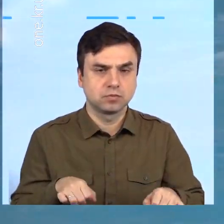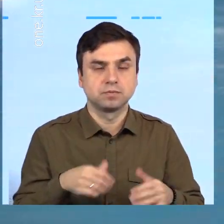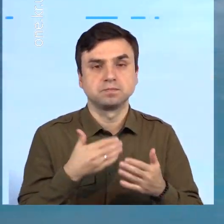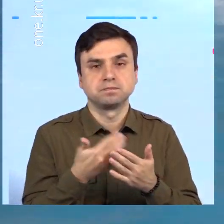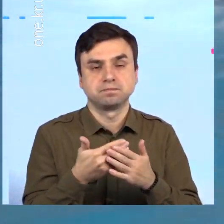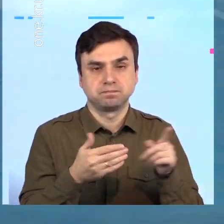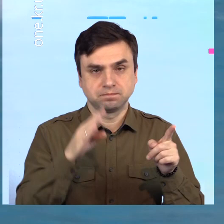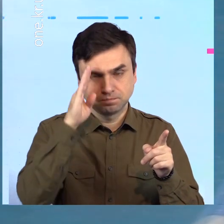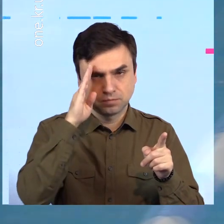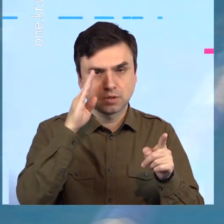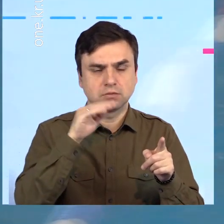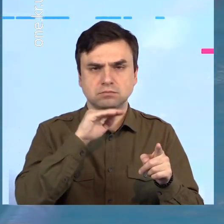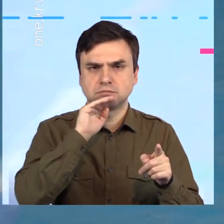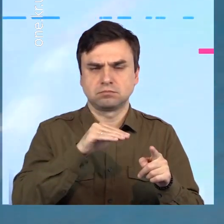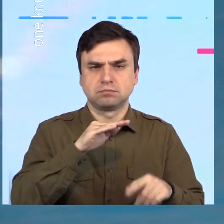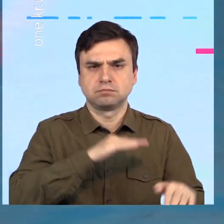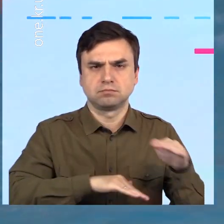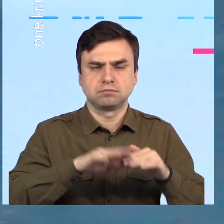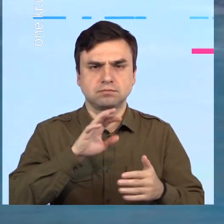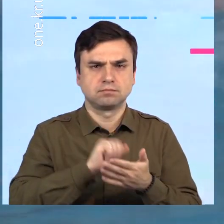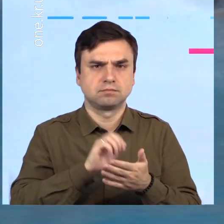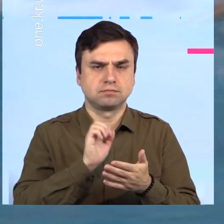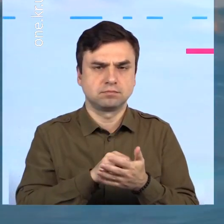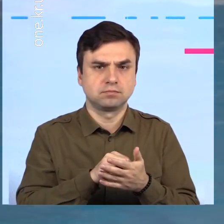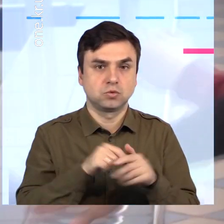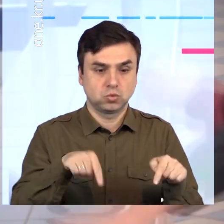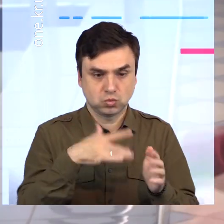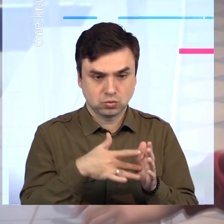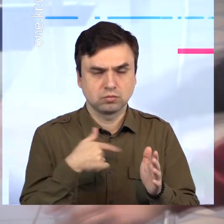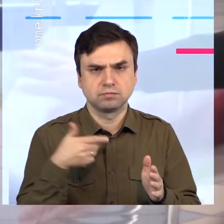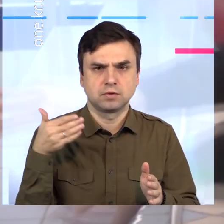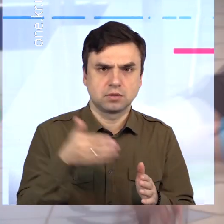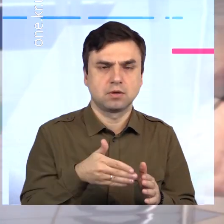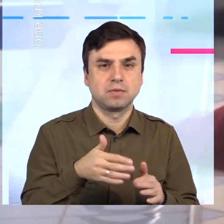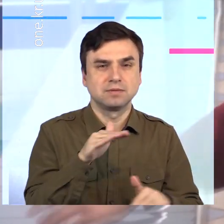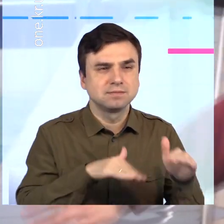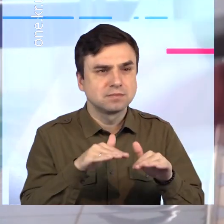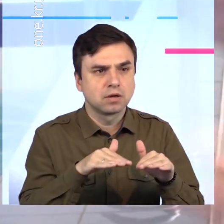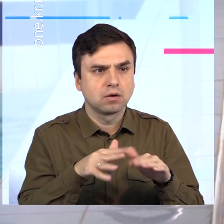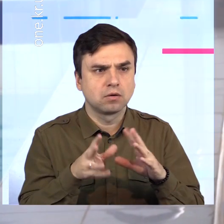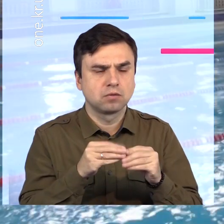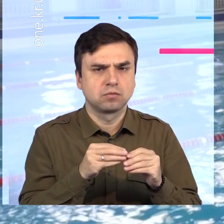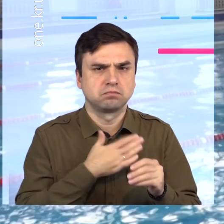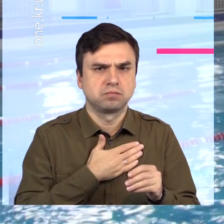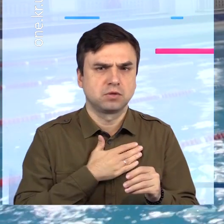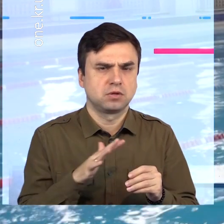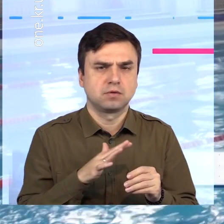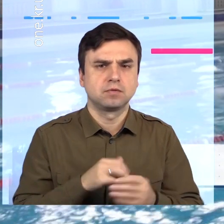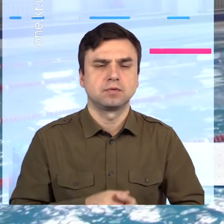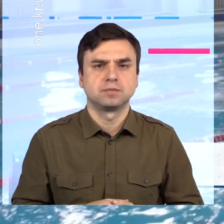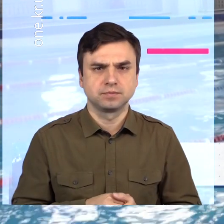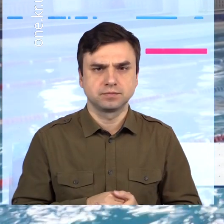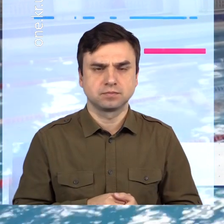призером міжнародного турніру «Мультінейшн». Професійний плавець не оминув і міську першість, але результатом залишився незадоволений. Пішов на